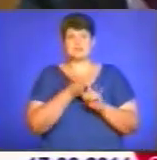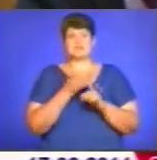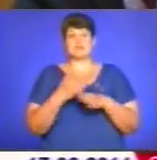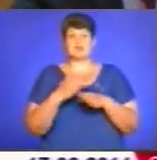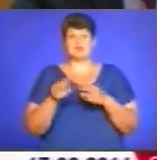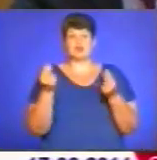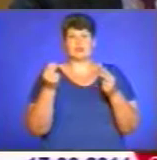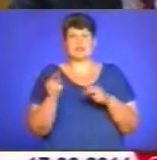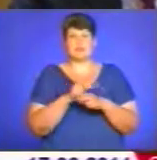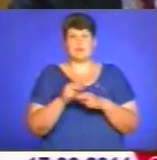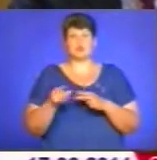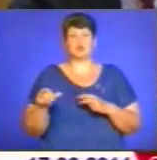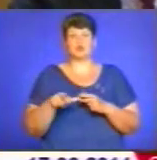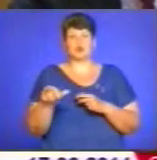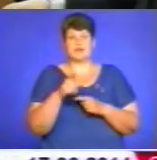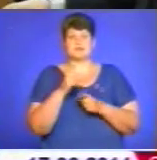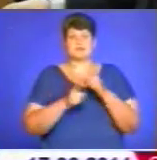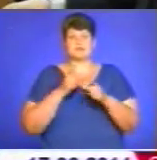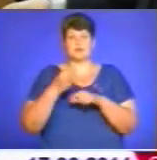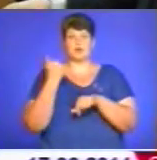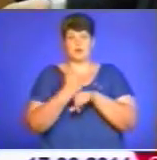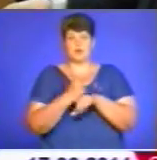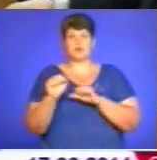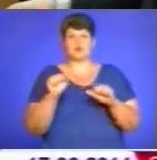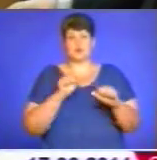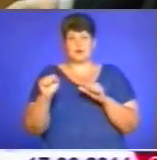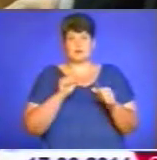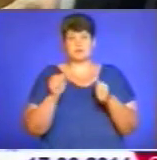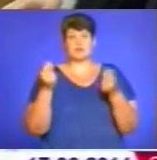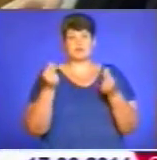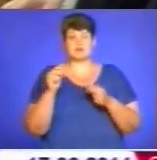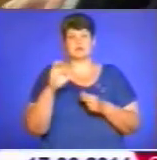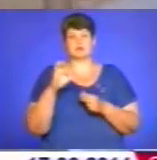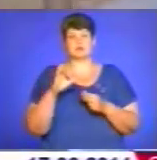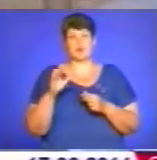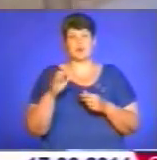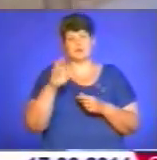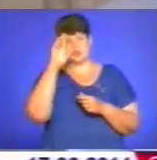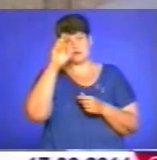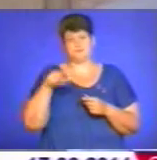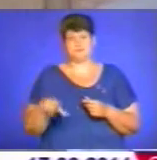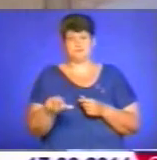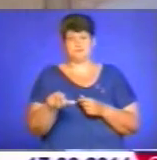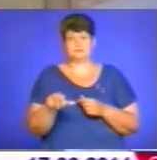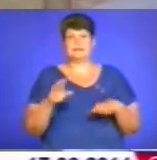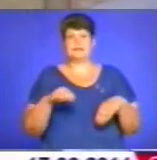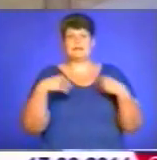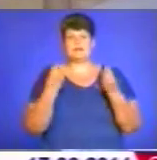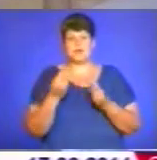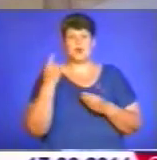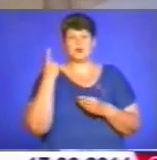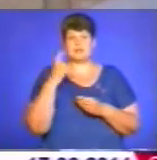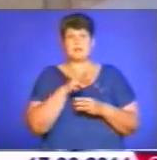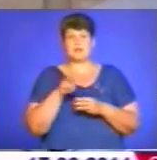коштів на ремонт доріг та зміни головного розпорядника коштів по субвенції на комунальні дороги. Надання 1 мільйон гривень